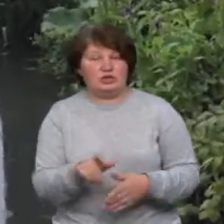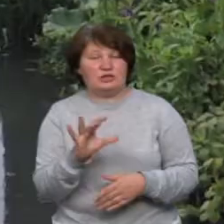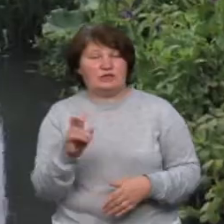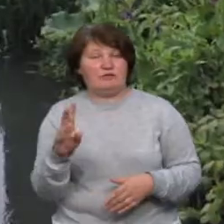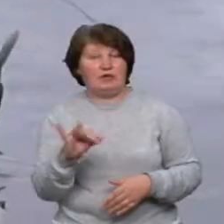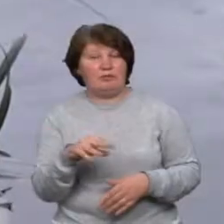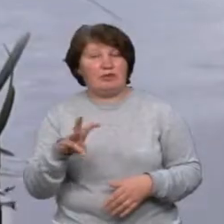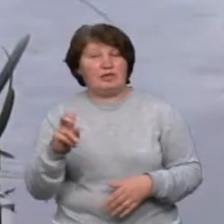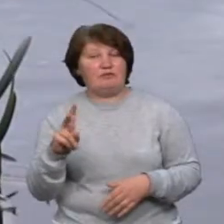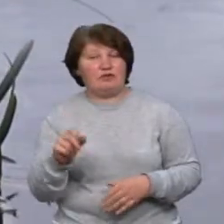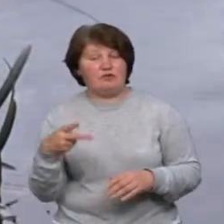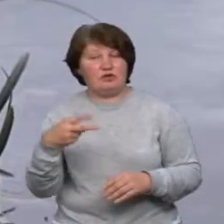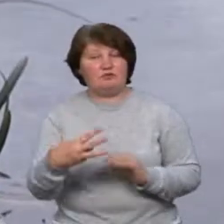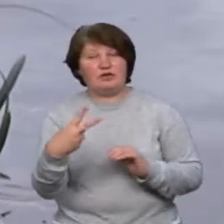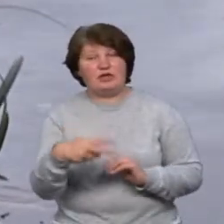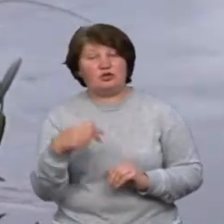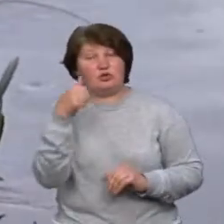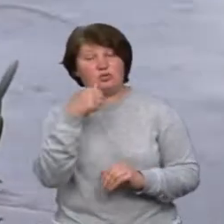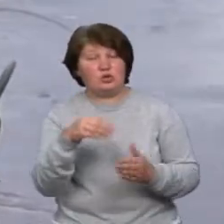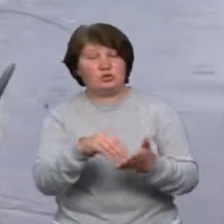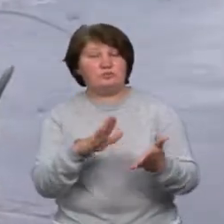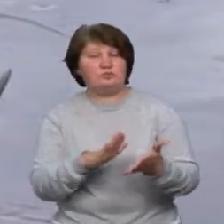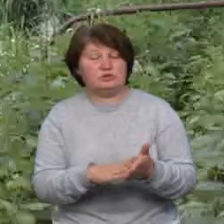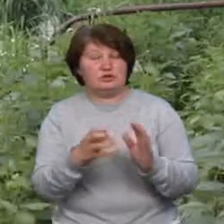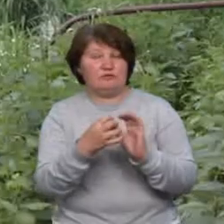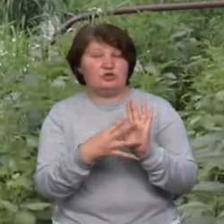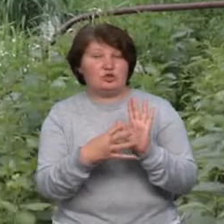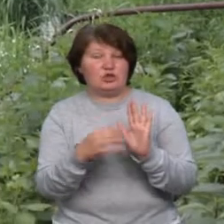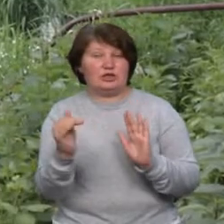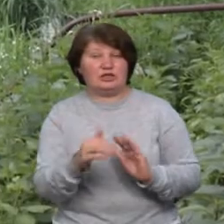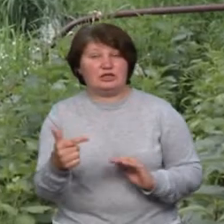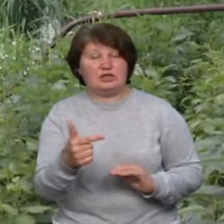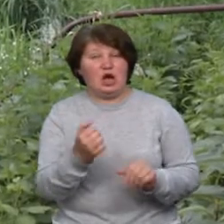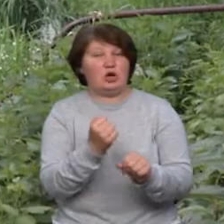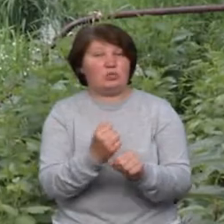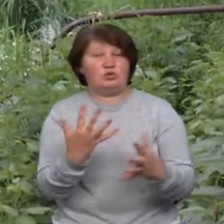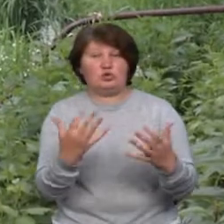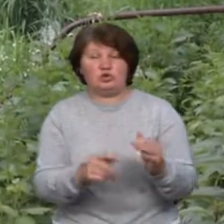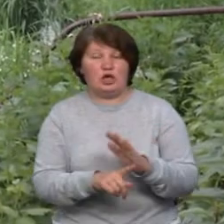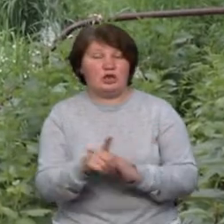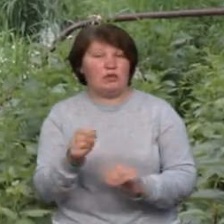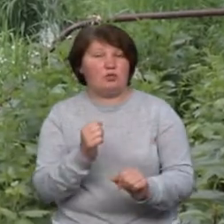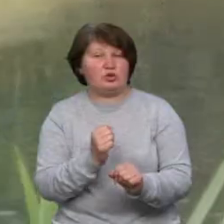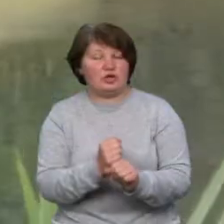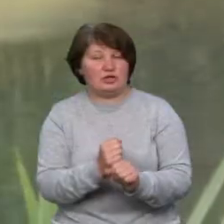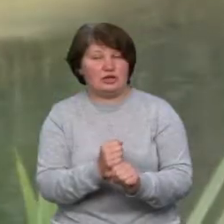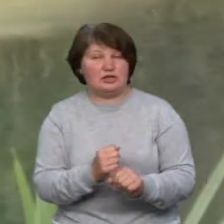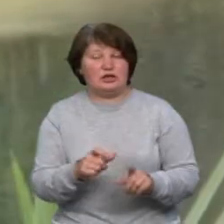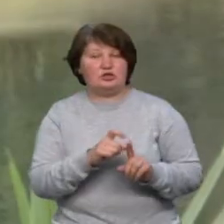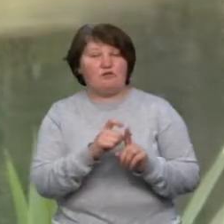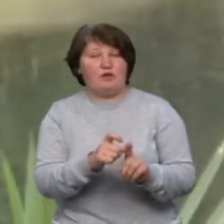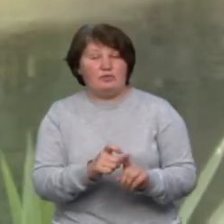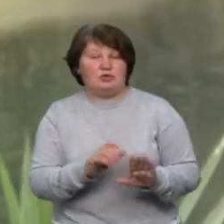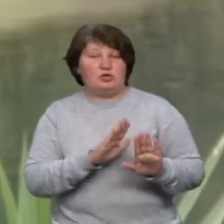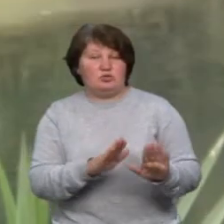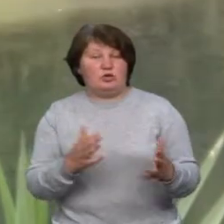2020 році в бюджеті Калуша передбачили 900 тисяч гривень. Втім, роботи ще не почалися. За словами заступника начальника управління